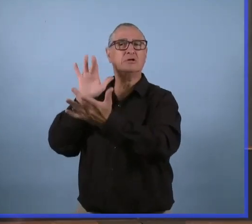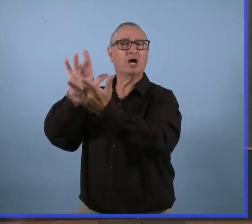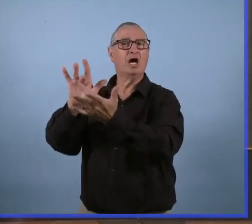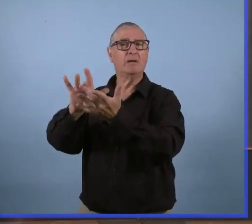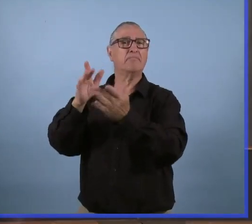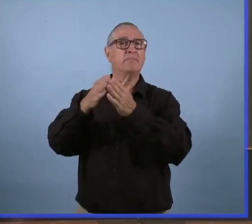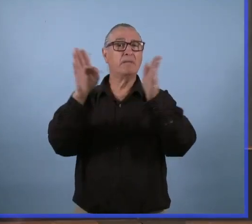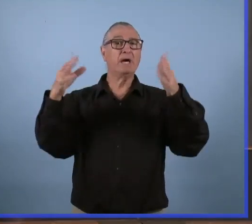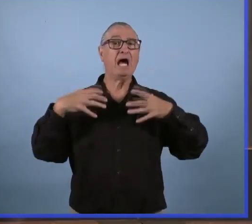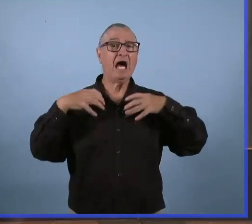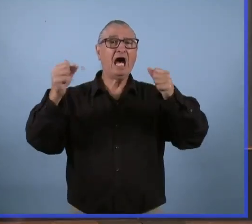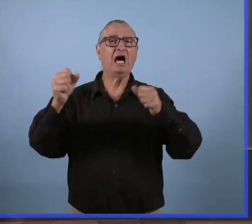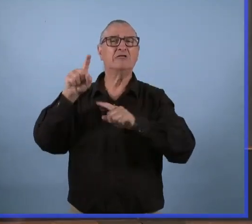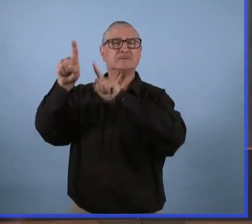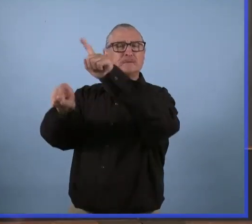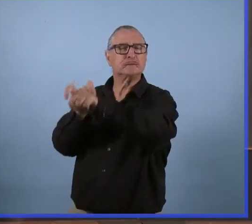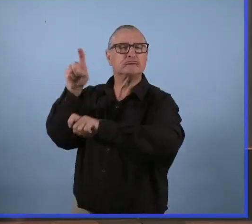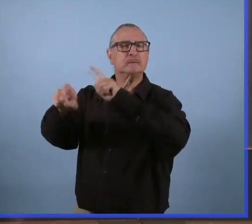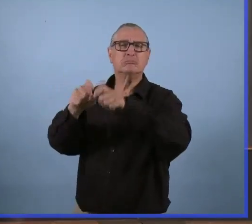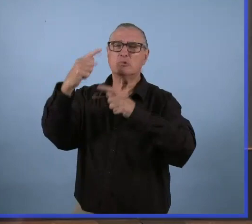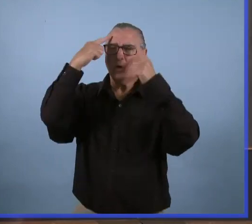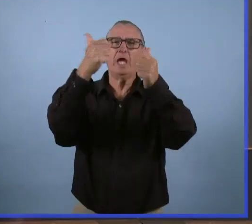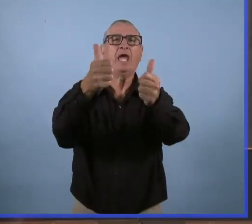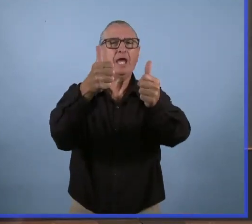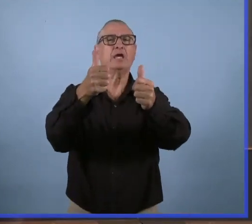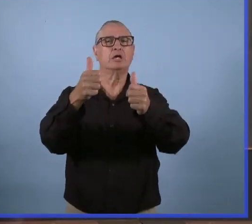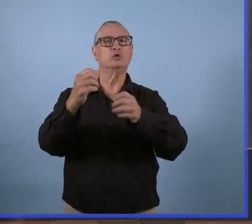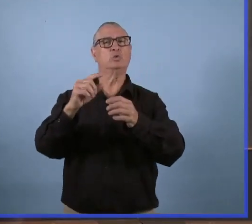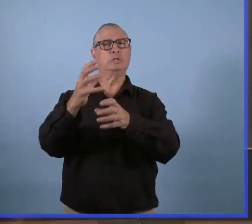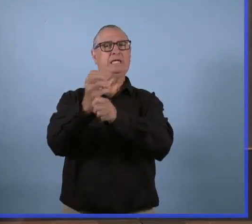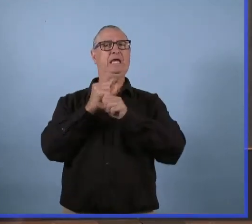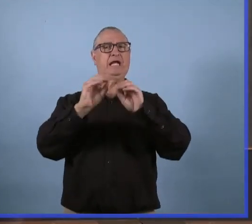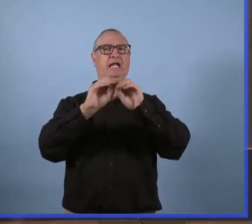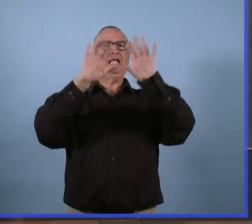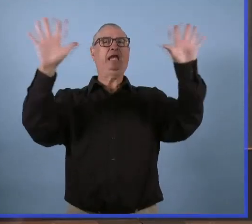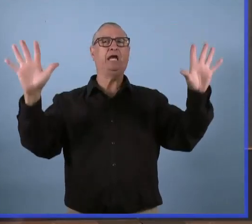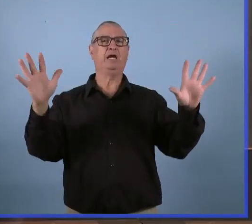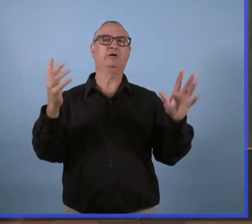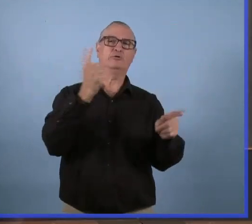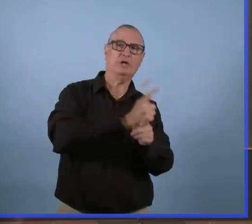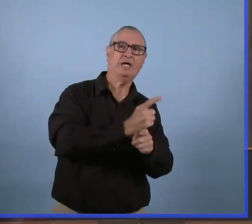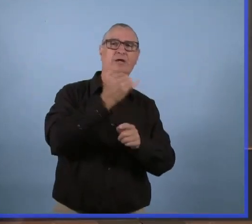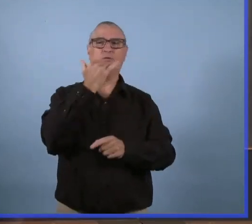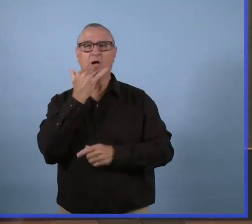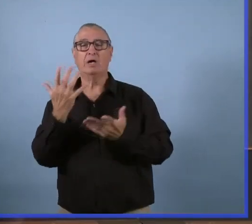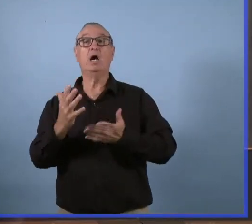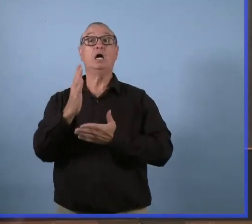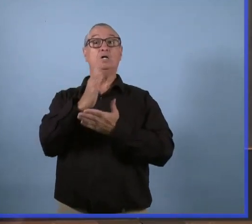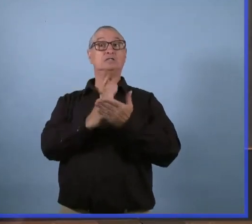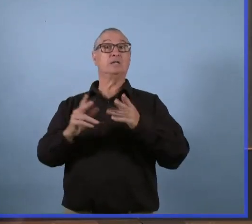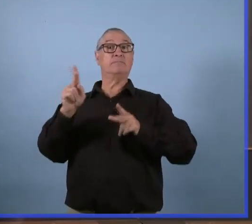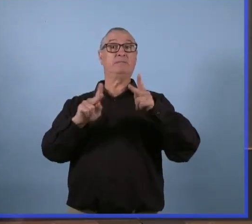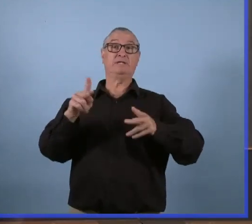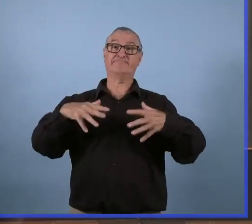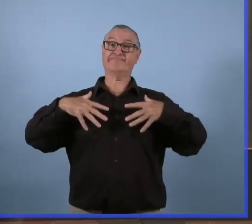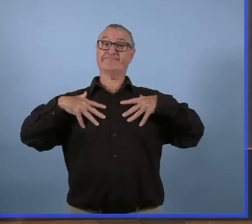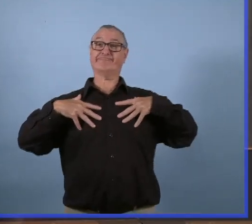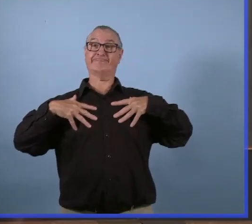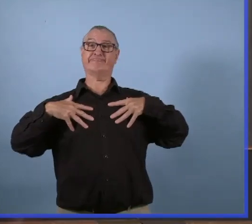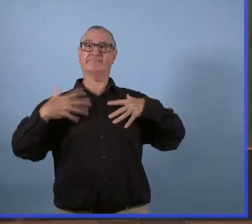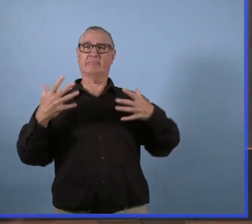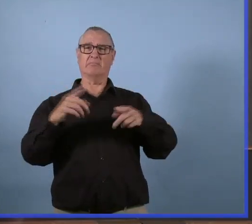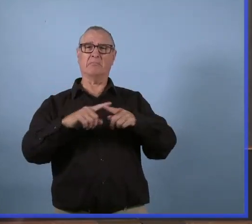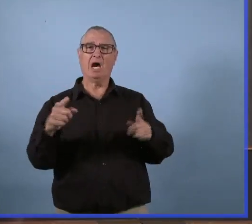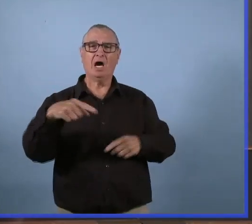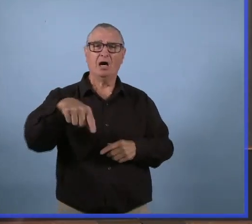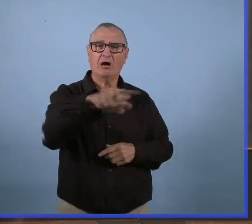Essayez de comprendre ce que veut dire le vaccin. Les personnes qui hésitent reçoivent quand même des soins de santé.